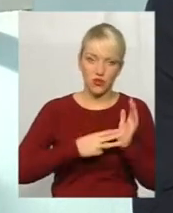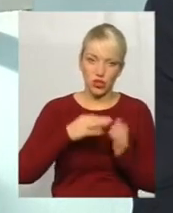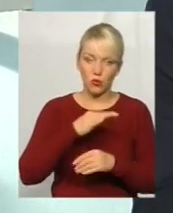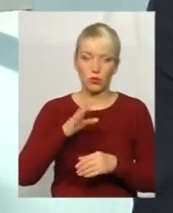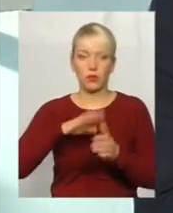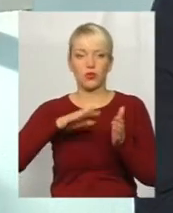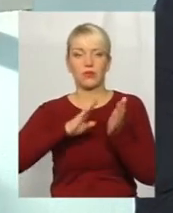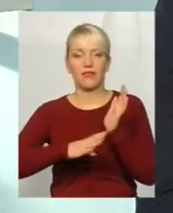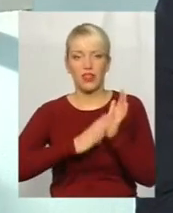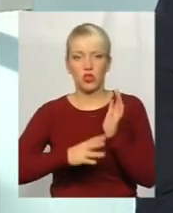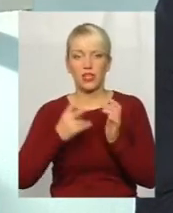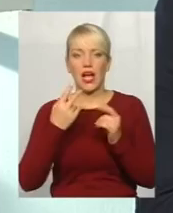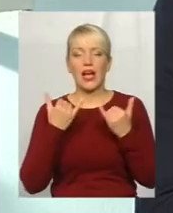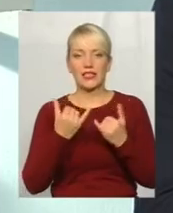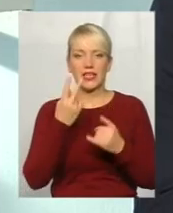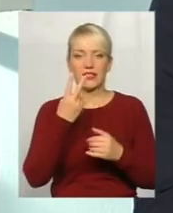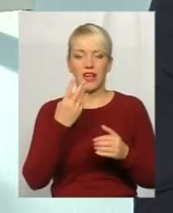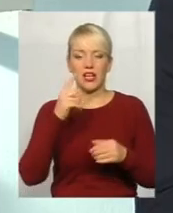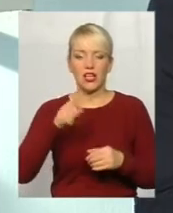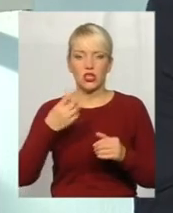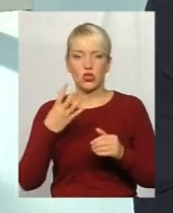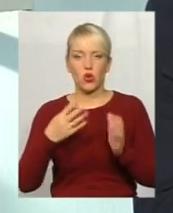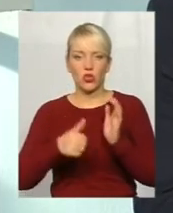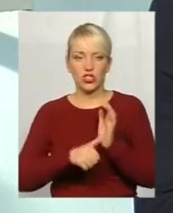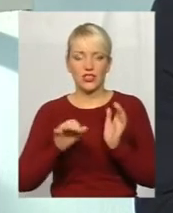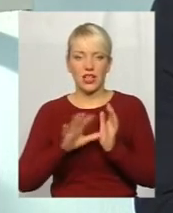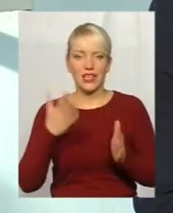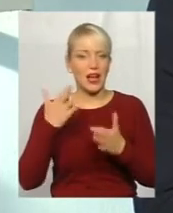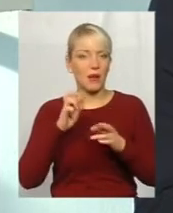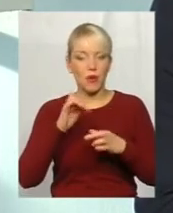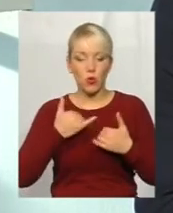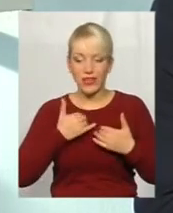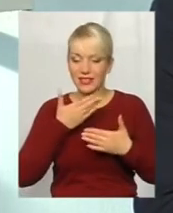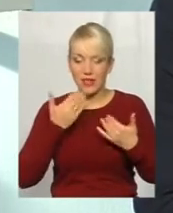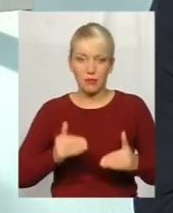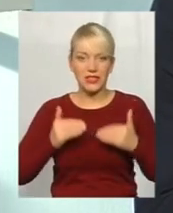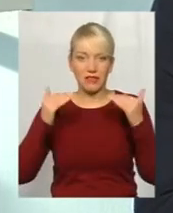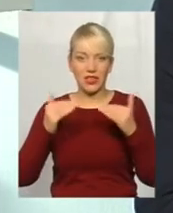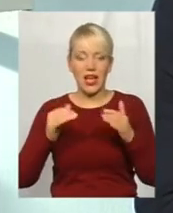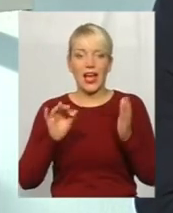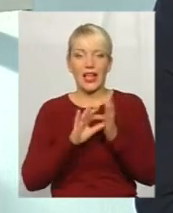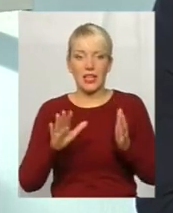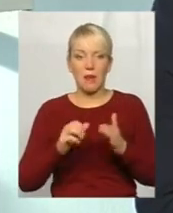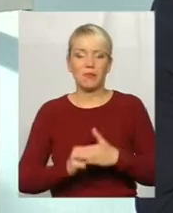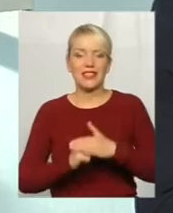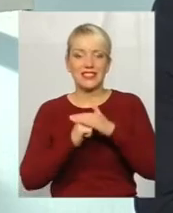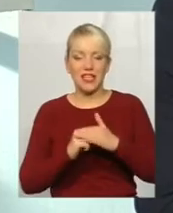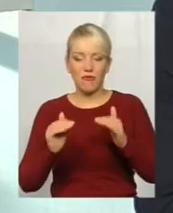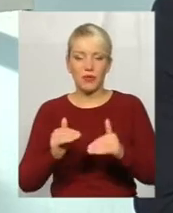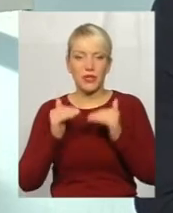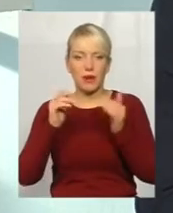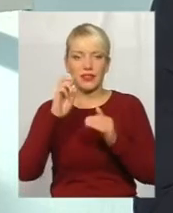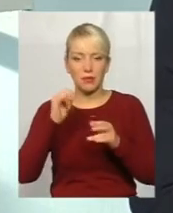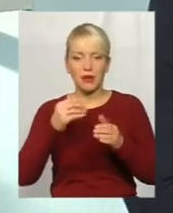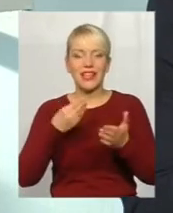90, зараз 2,46 електронерія. Якби в нас не піднімалася електронерія, підстав платити, піднімати тарифи не було